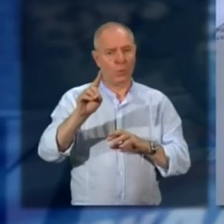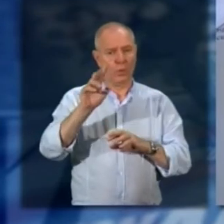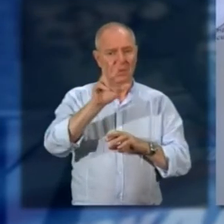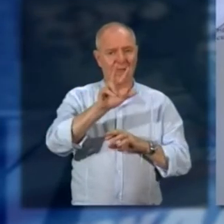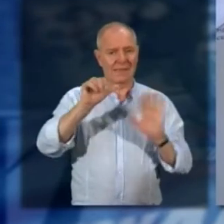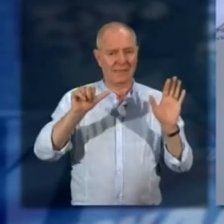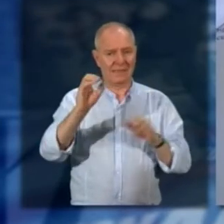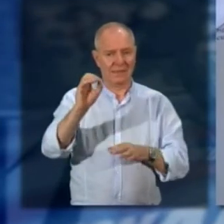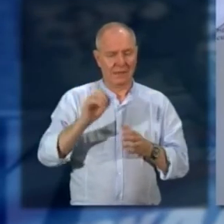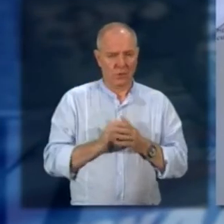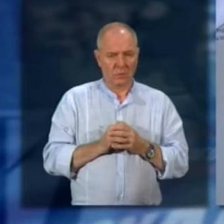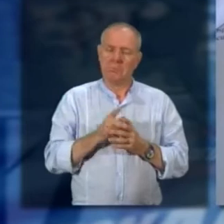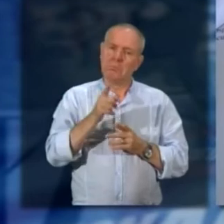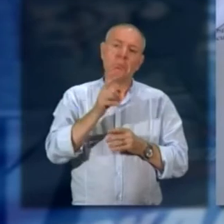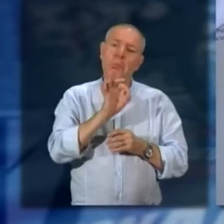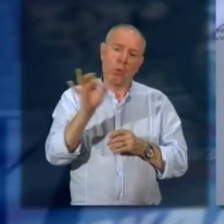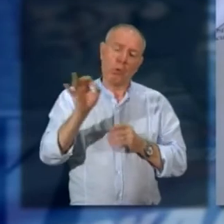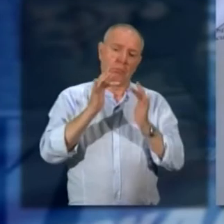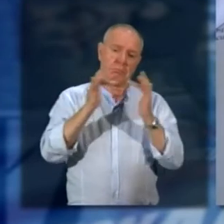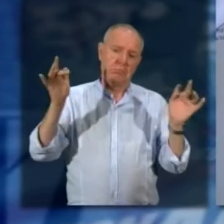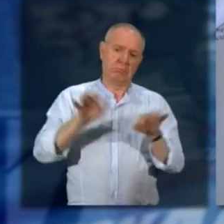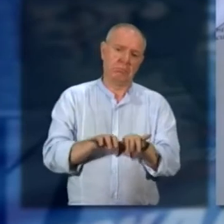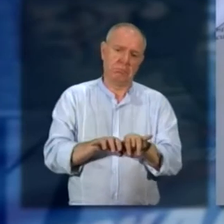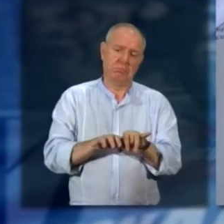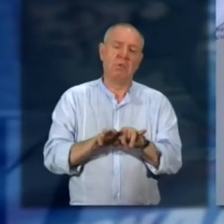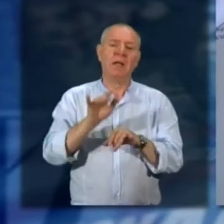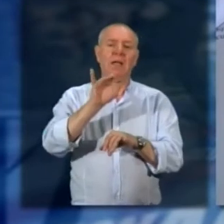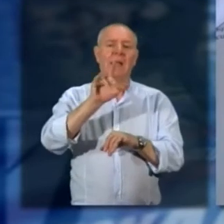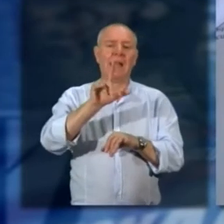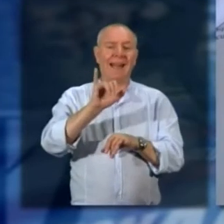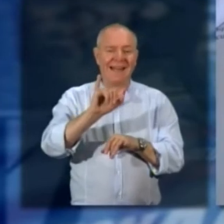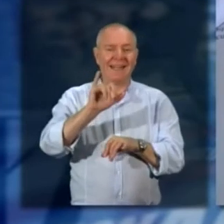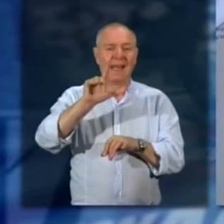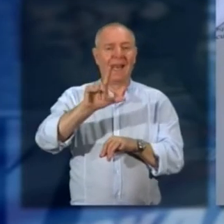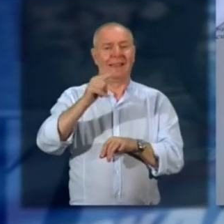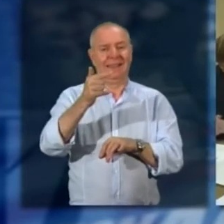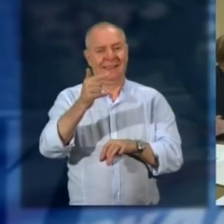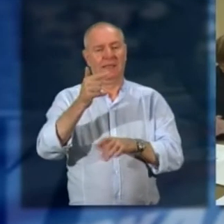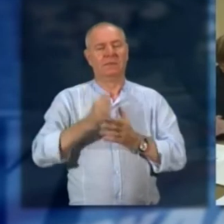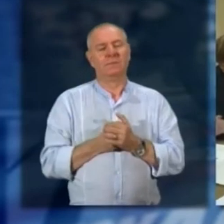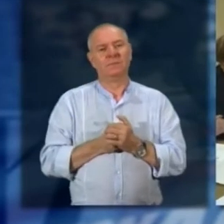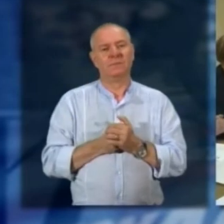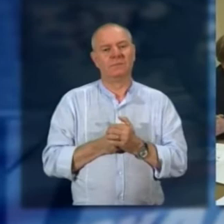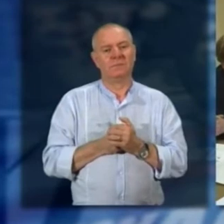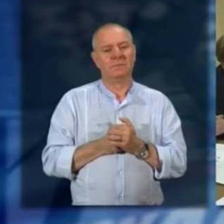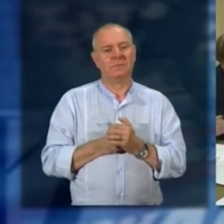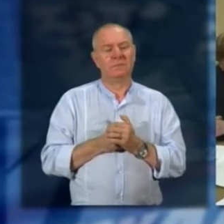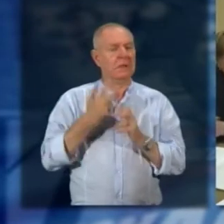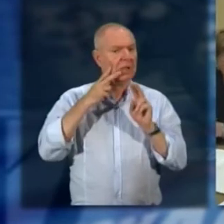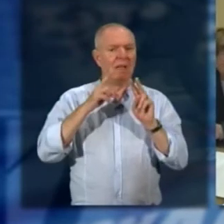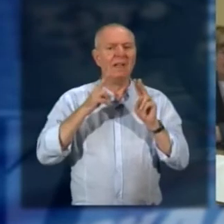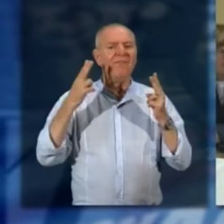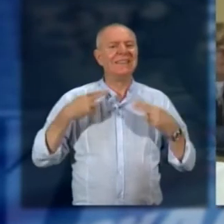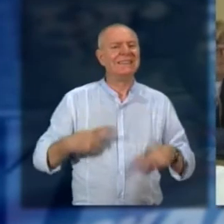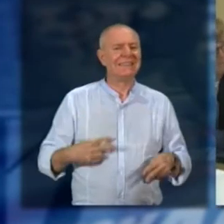6601360 comunque si può andare sul sito della Lilt e avere tutte le informazioni ecco ricordiamo che queste visite sono completamente